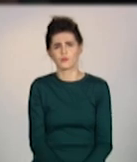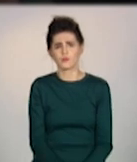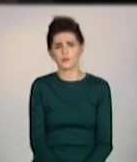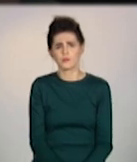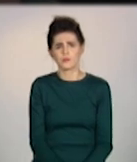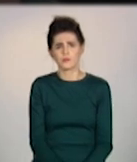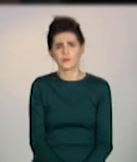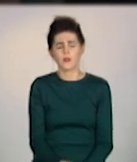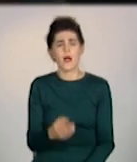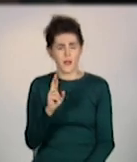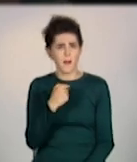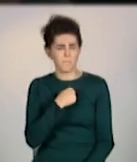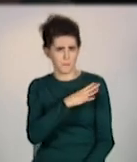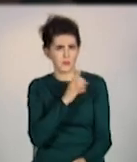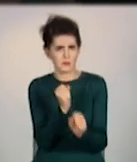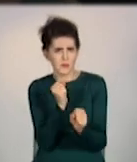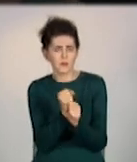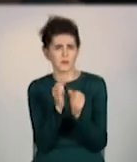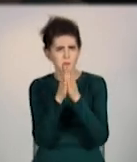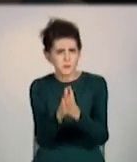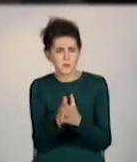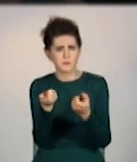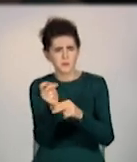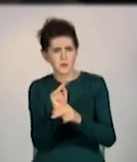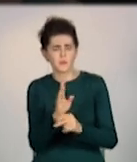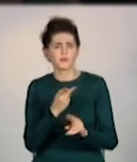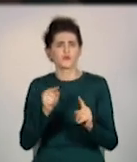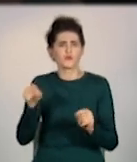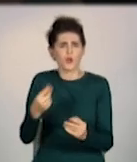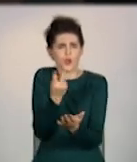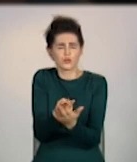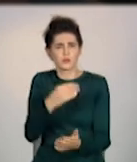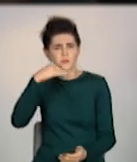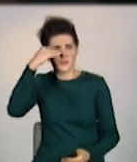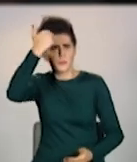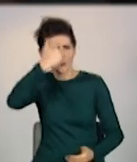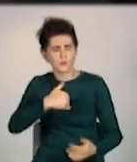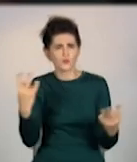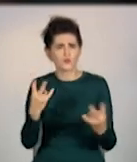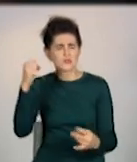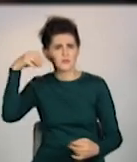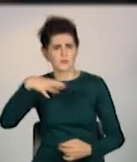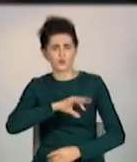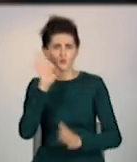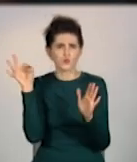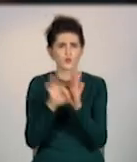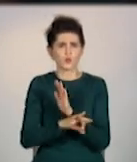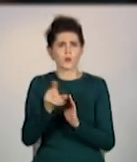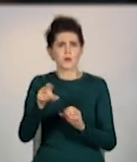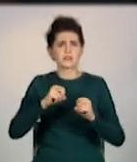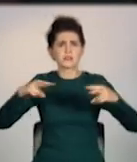Я діла то, що тут не живу, живе тут твой папа, який лежит паралізований, який необхідний світ, тому що він лежить на